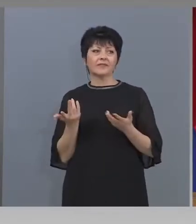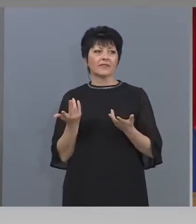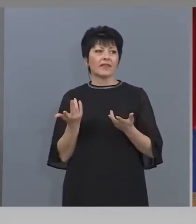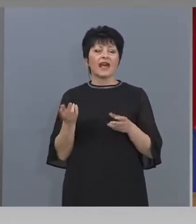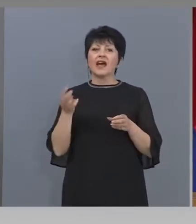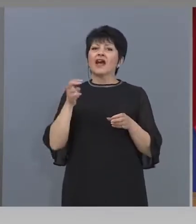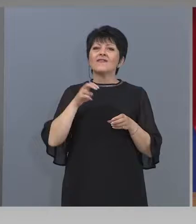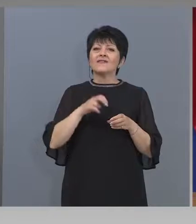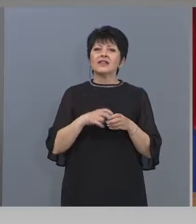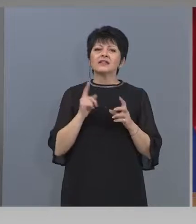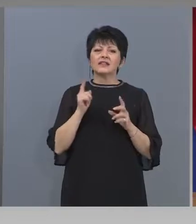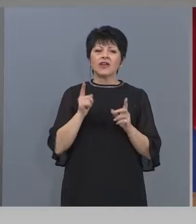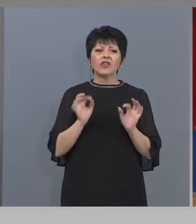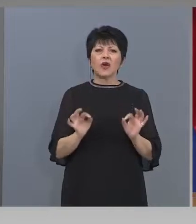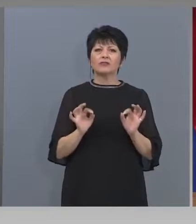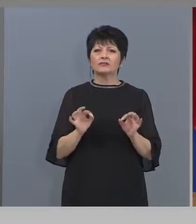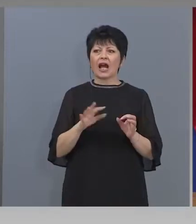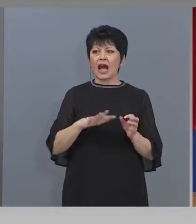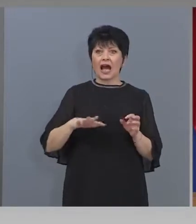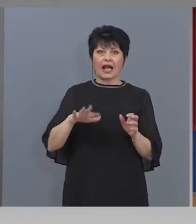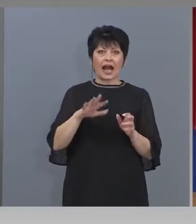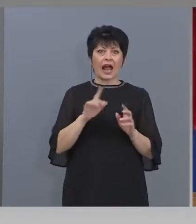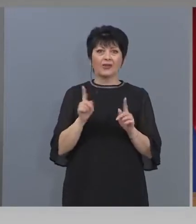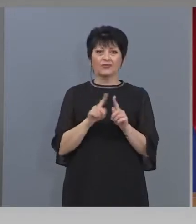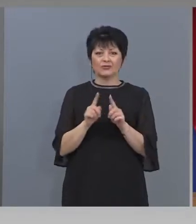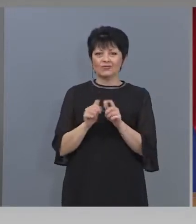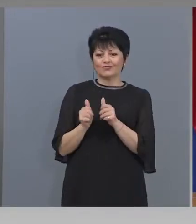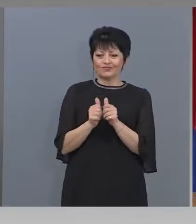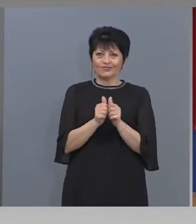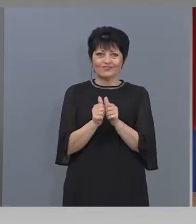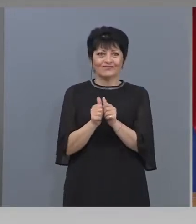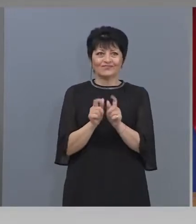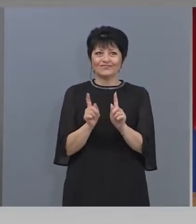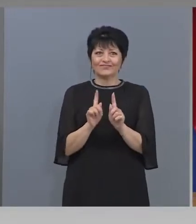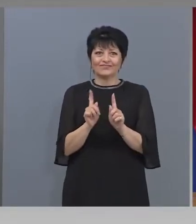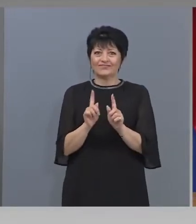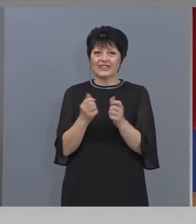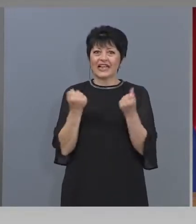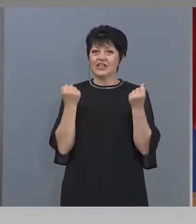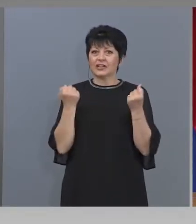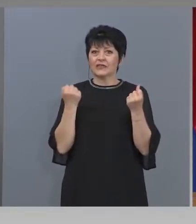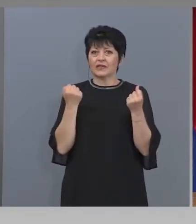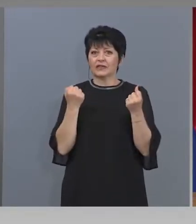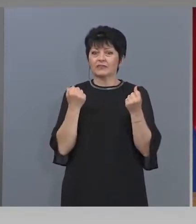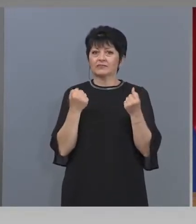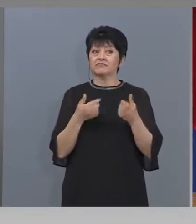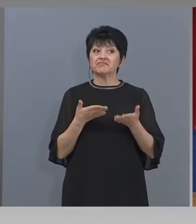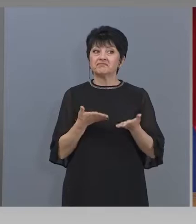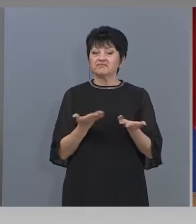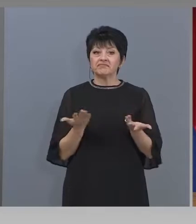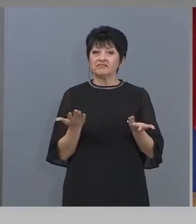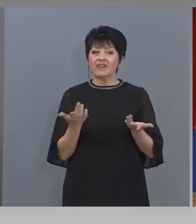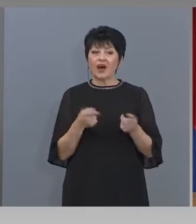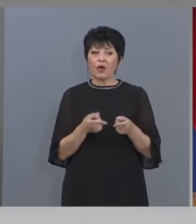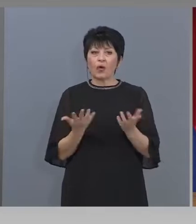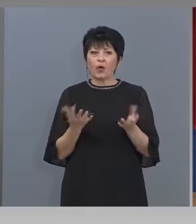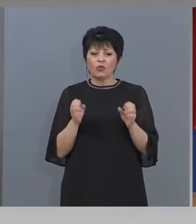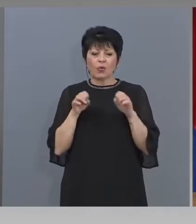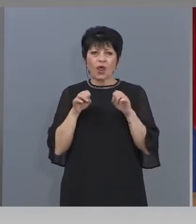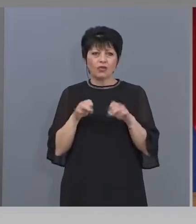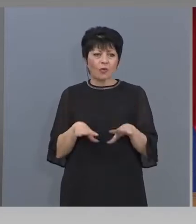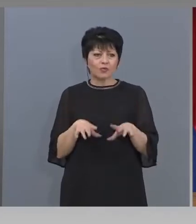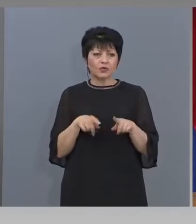реално несъвместимо съжителство. Този парадокс, който го е допуснал,